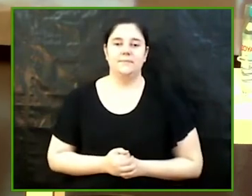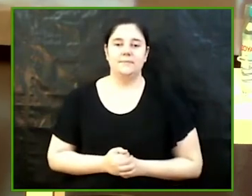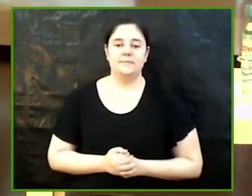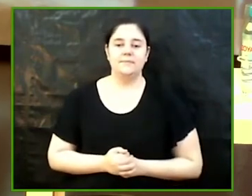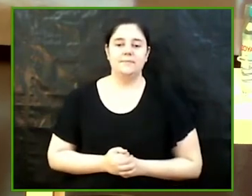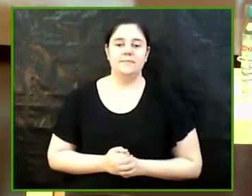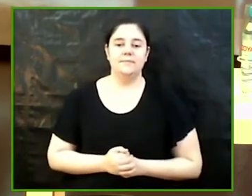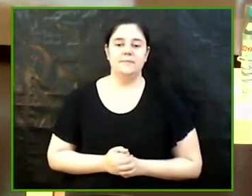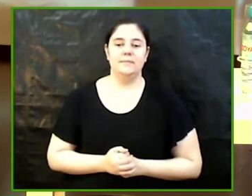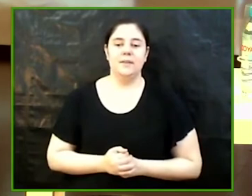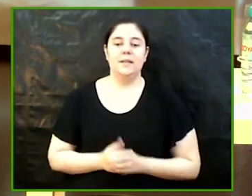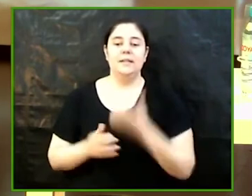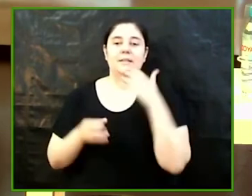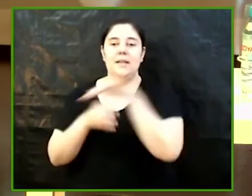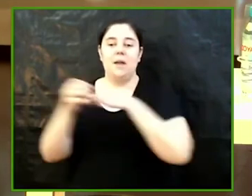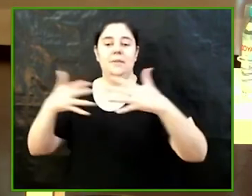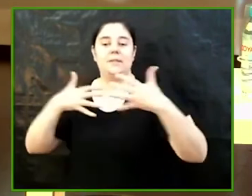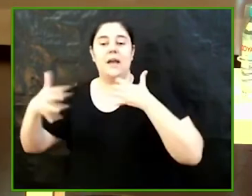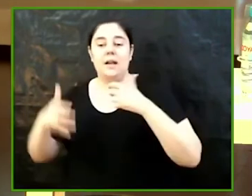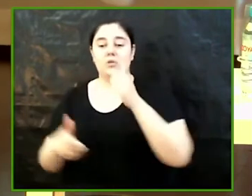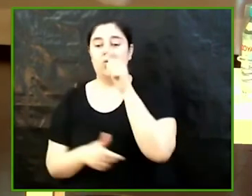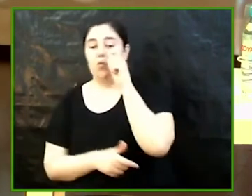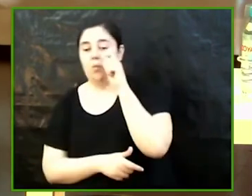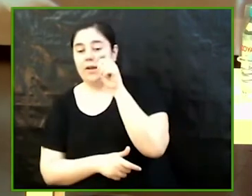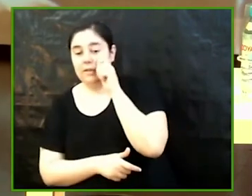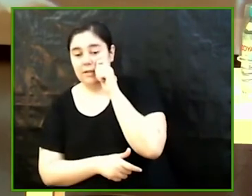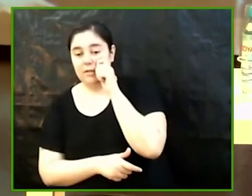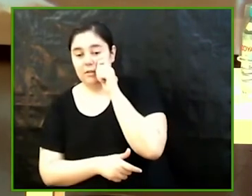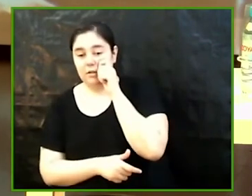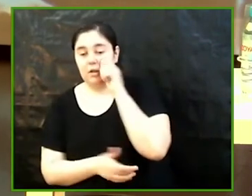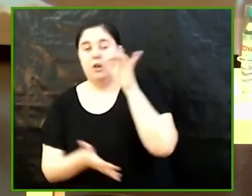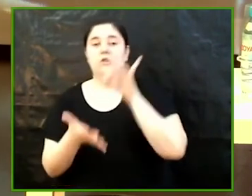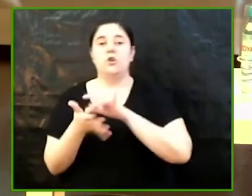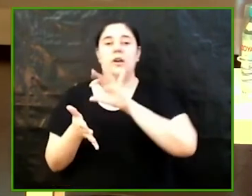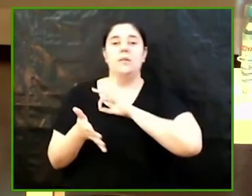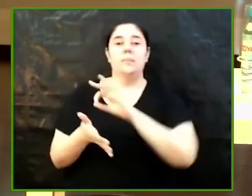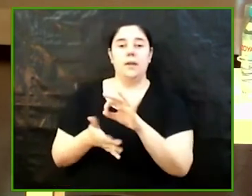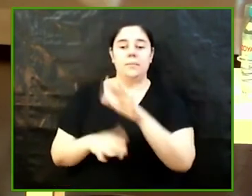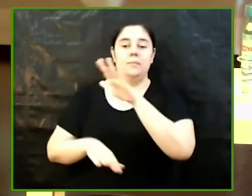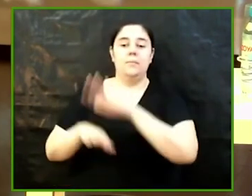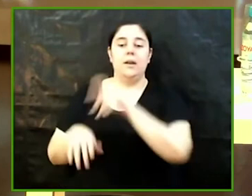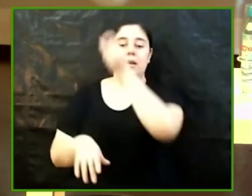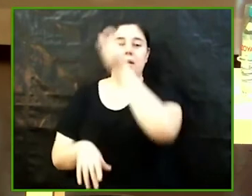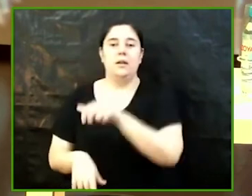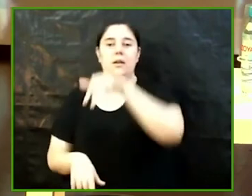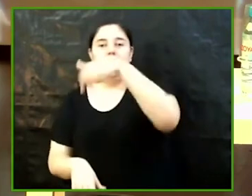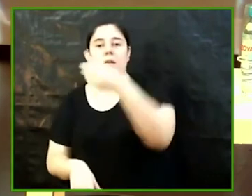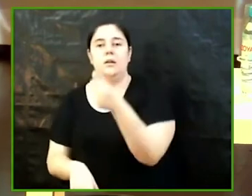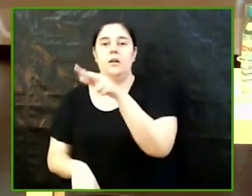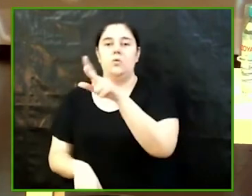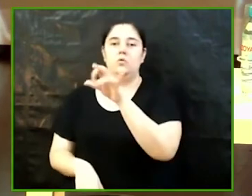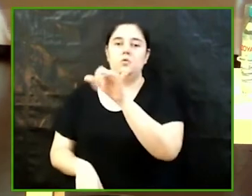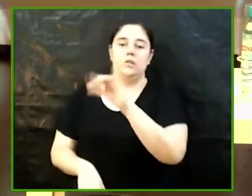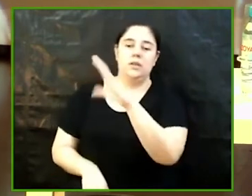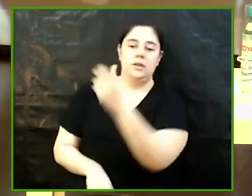en l'àmbit d'Arts i Humanitats el premi és per Nausica Vicenç Salomón